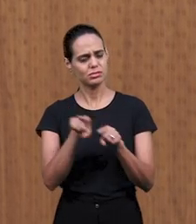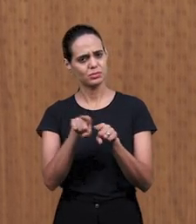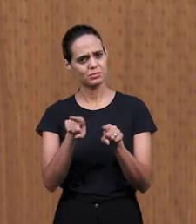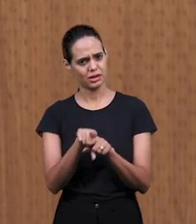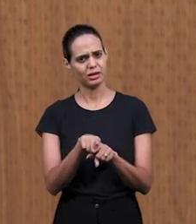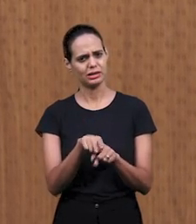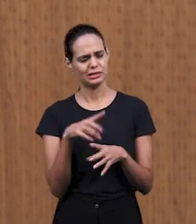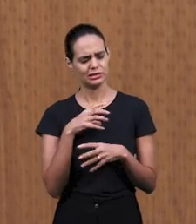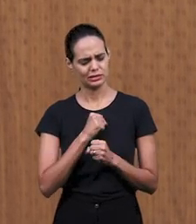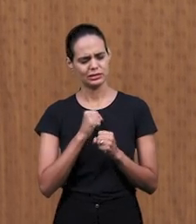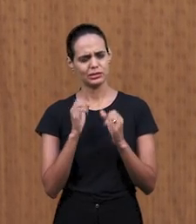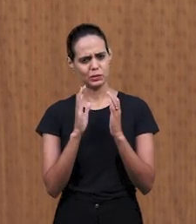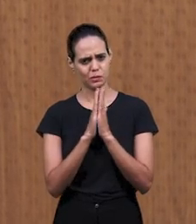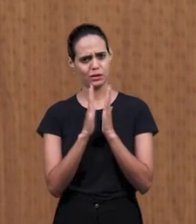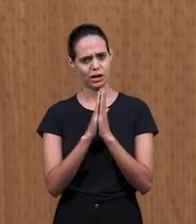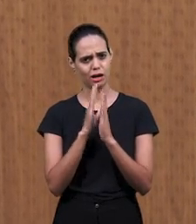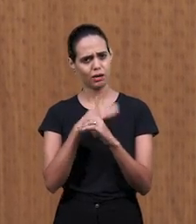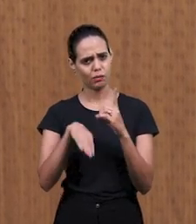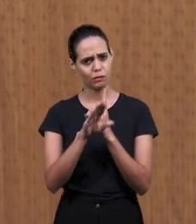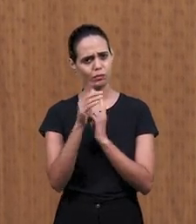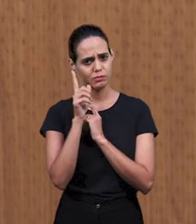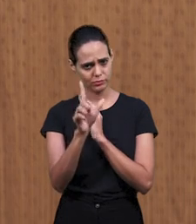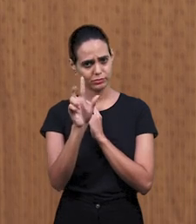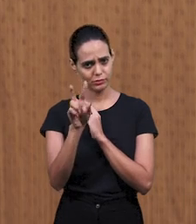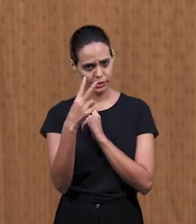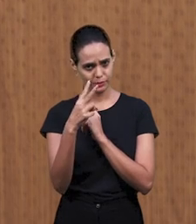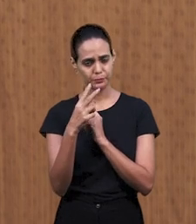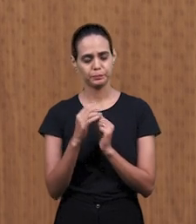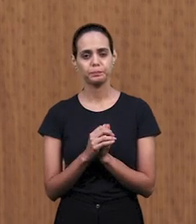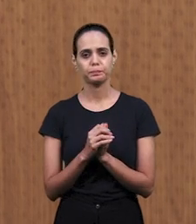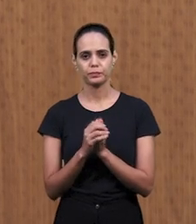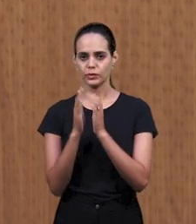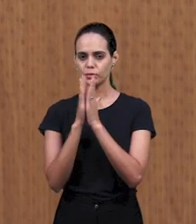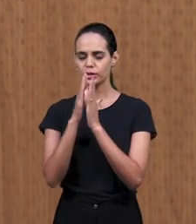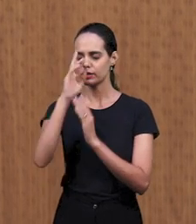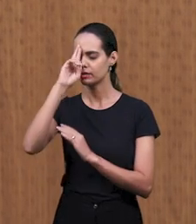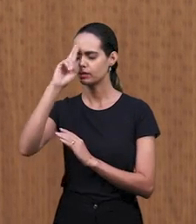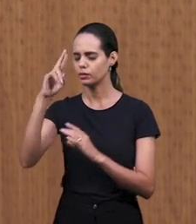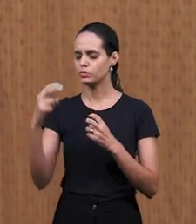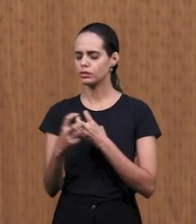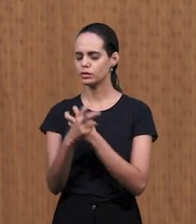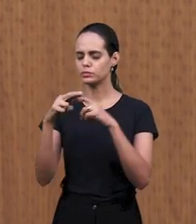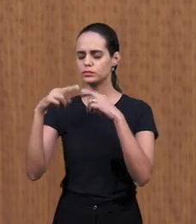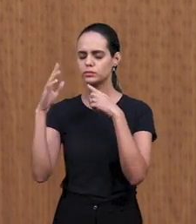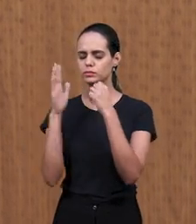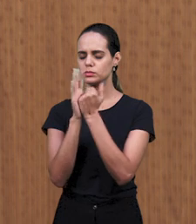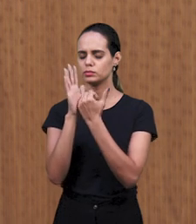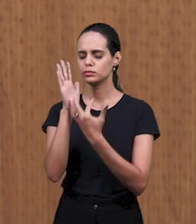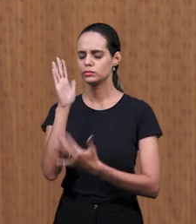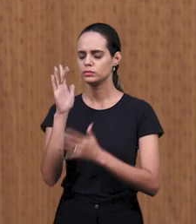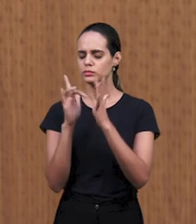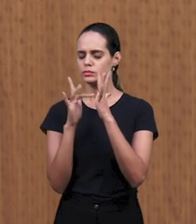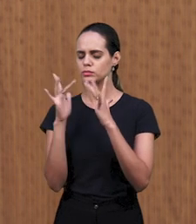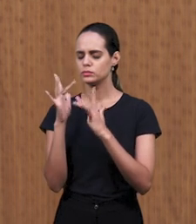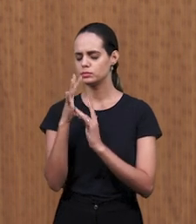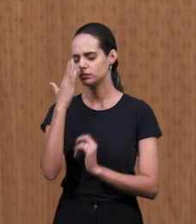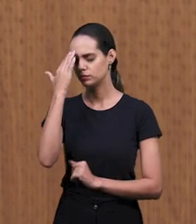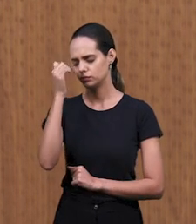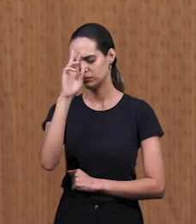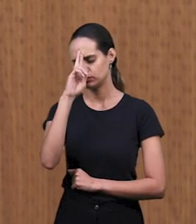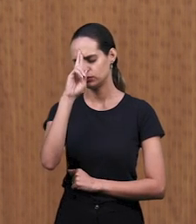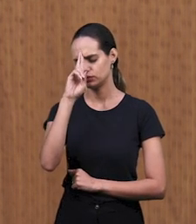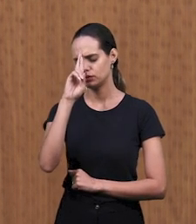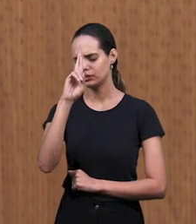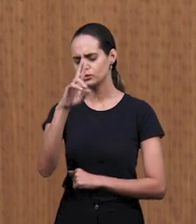богослужениях Бога. Бог мы взываем о силе крови Иисуса. Мы знаем о трудностях. Как людям трудно иногда